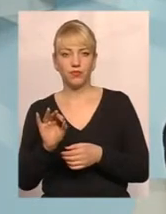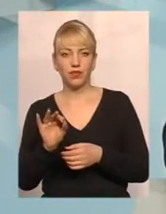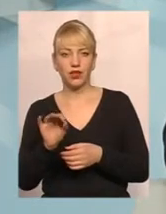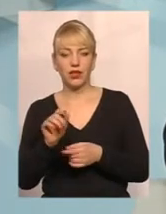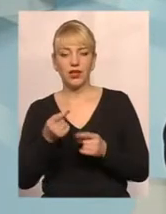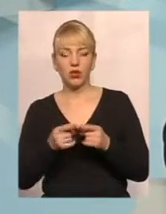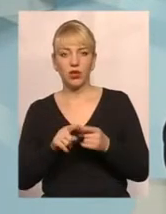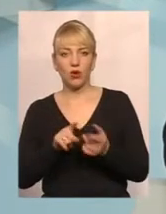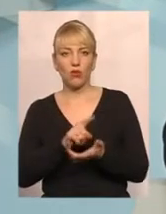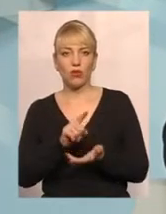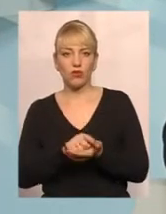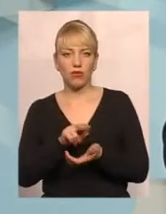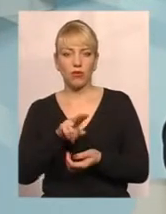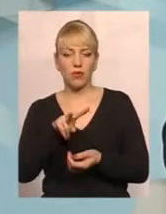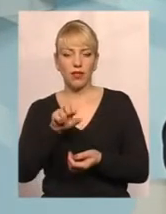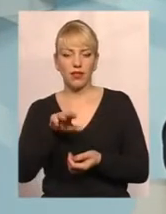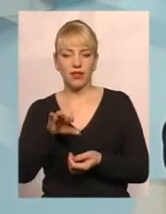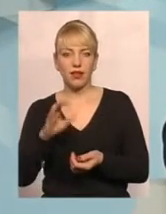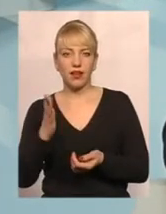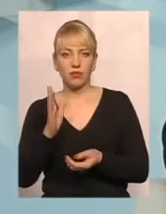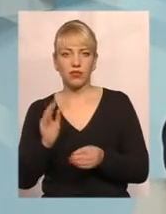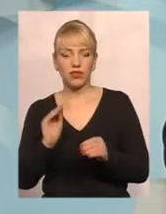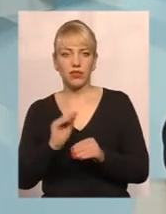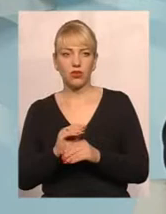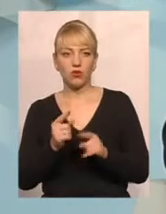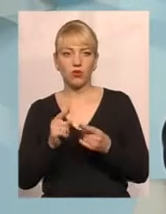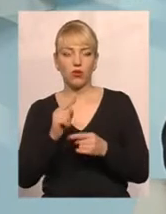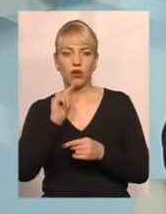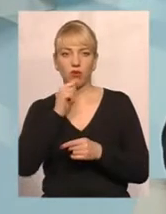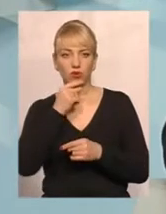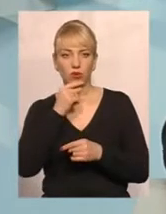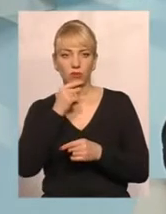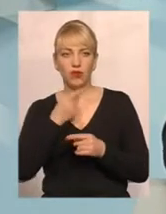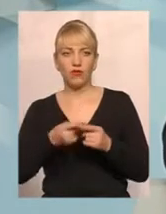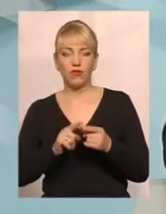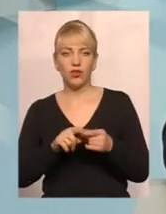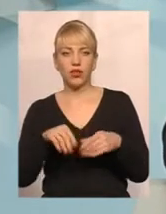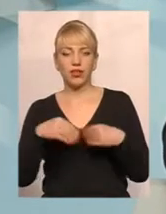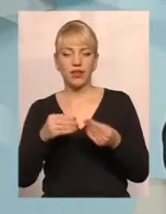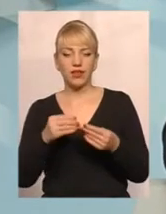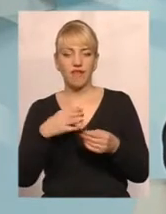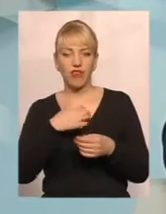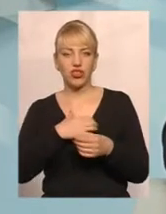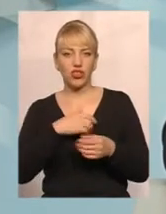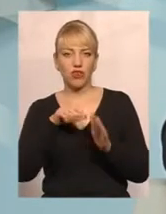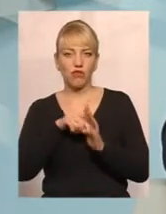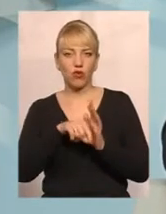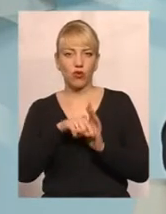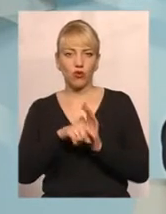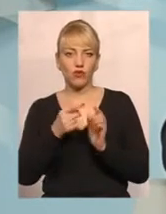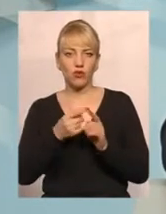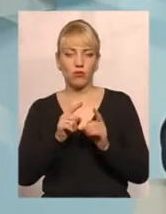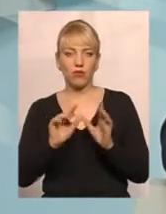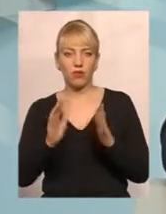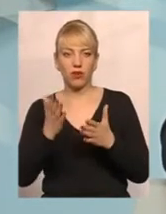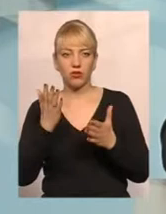так, тої обов'язкової оплати, яка буде встановлена. Тому економія відіграє важливу роль у даному випадку. Якщо будуть зекономлені